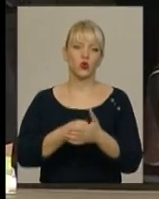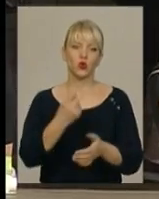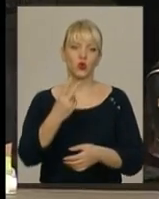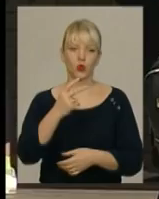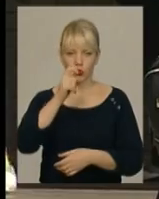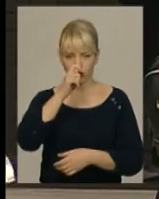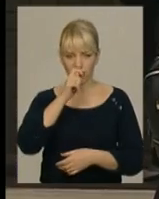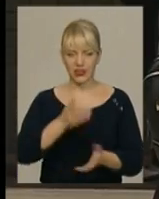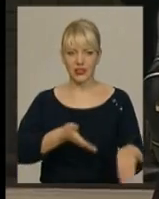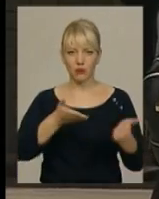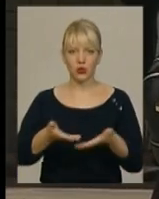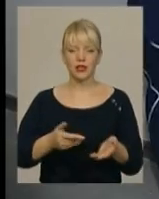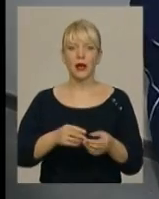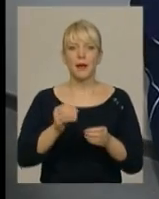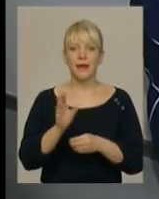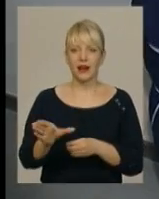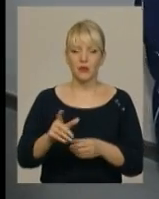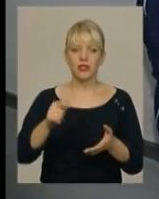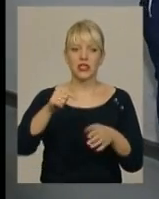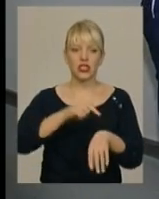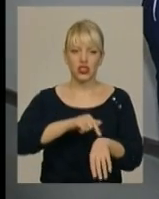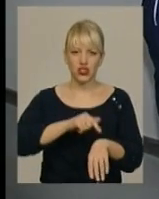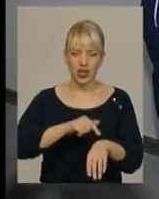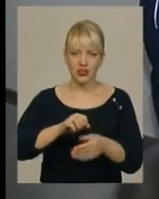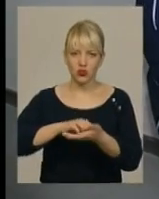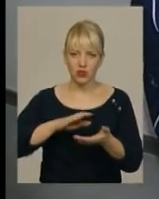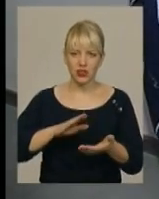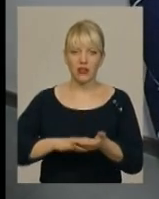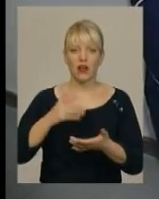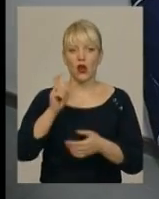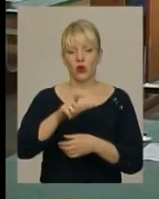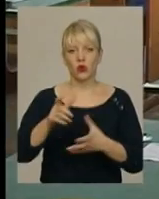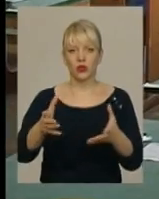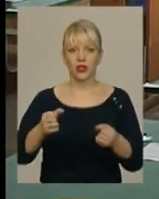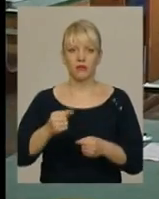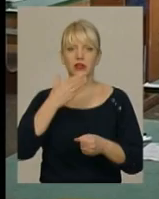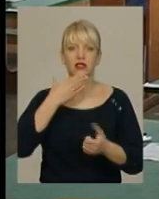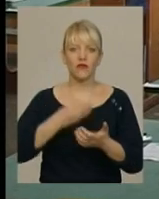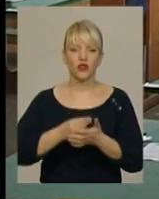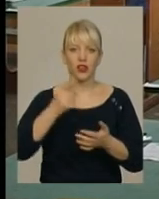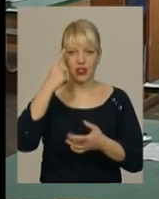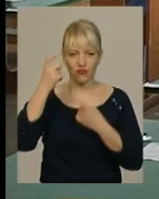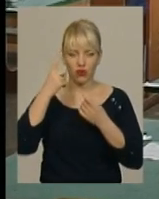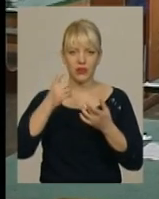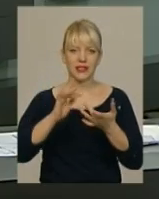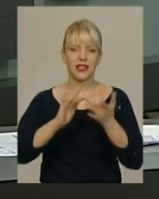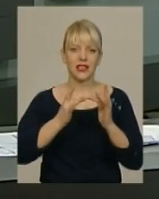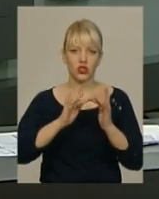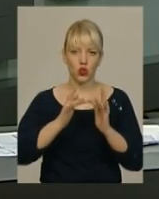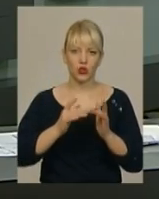Запрошення перепусків із зазначенням часу та місця проведення тестування вони отримують на своїх інформаційних сторінках до кінця квітня.